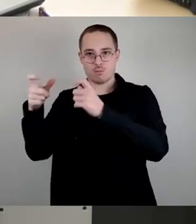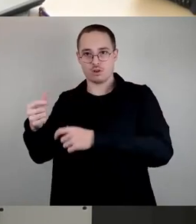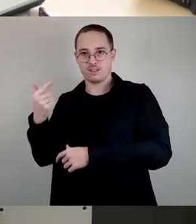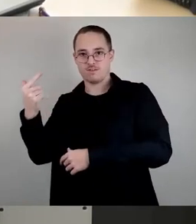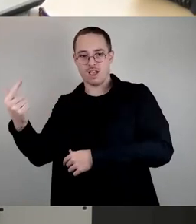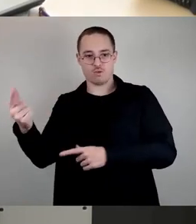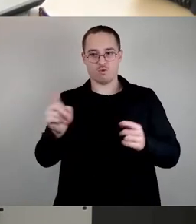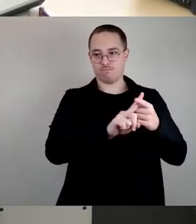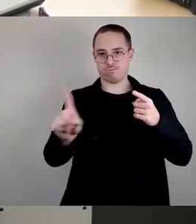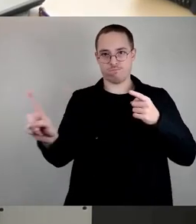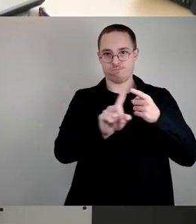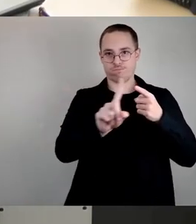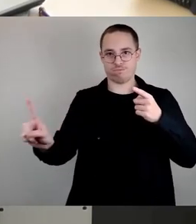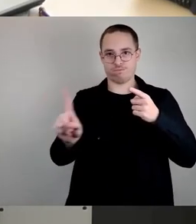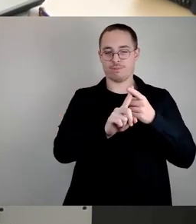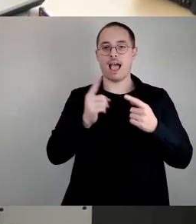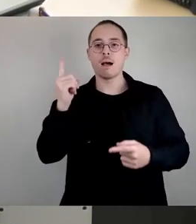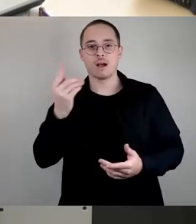denn die gehen ja nur zu einer Schule.